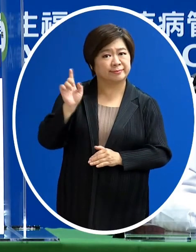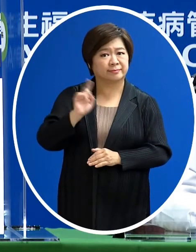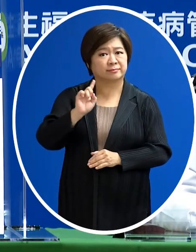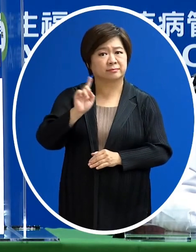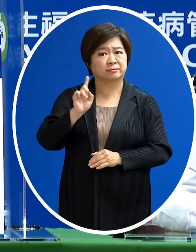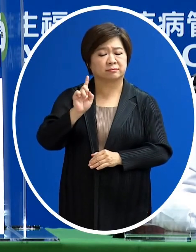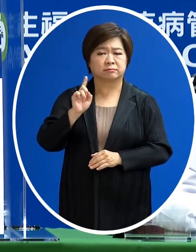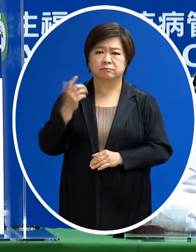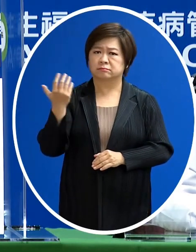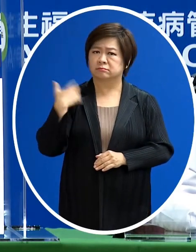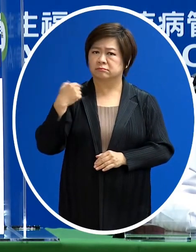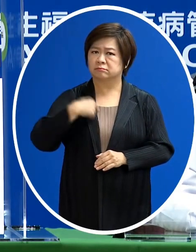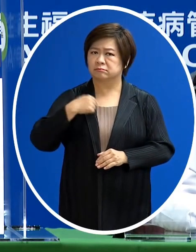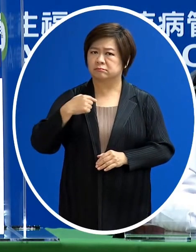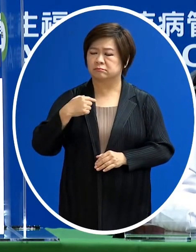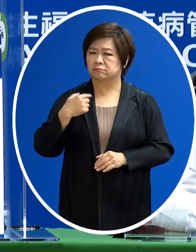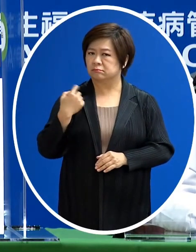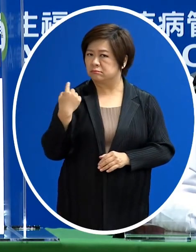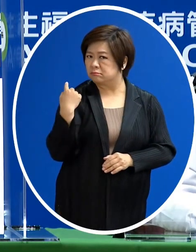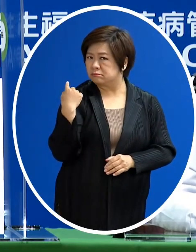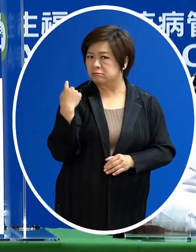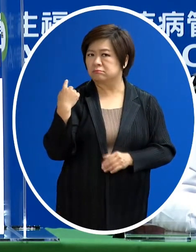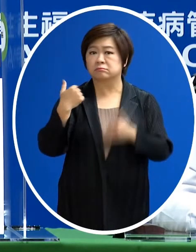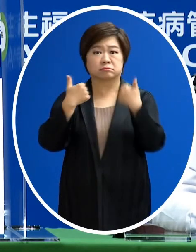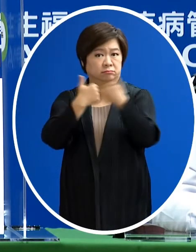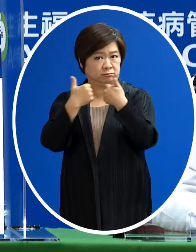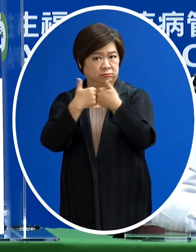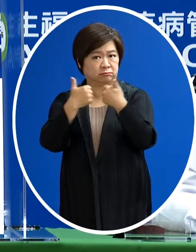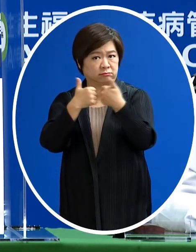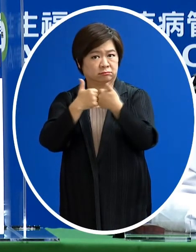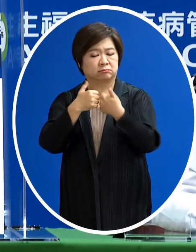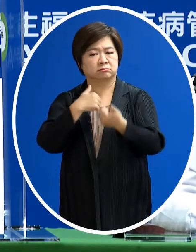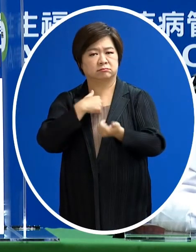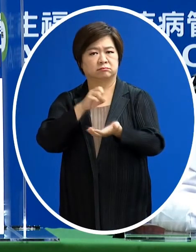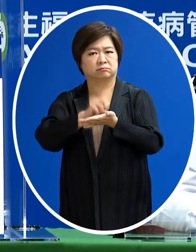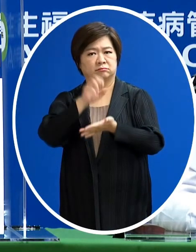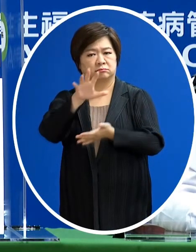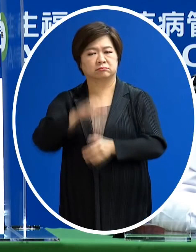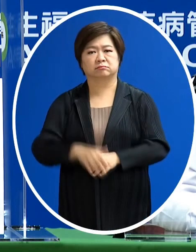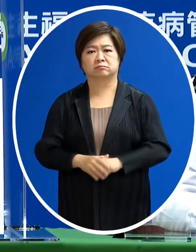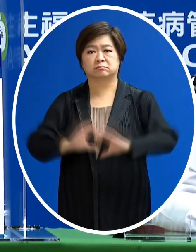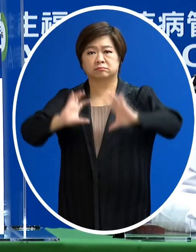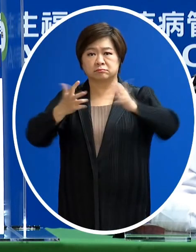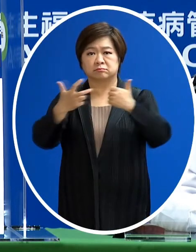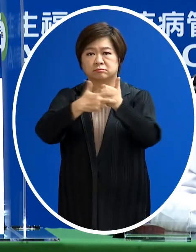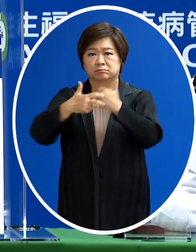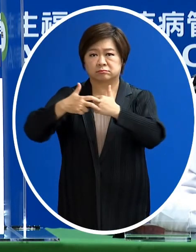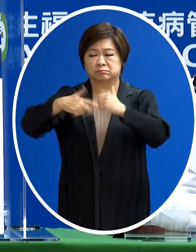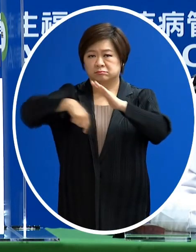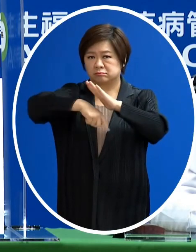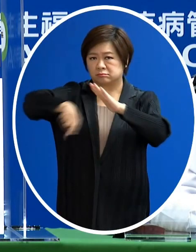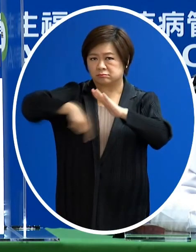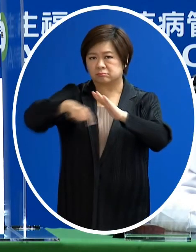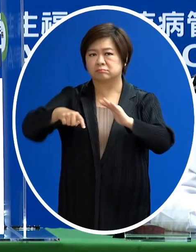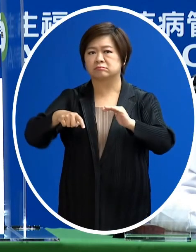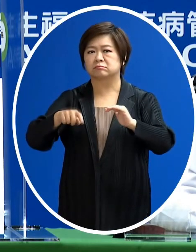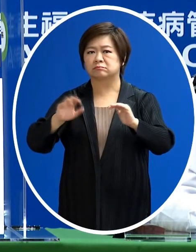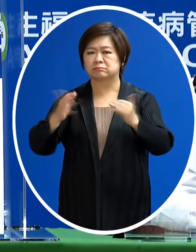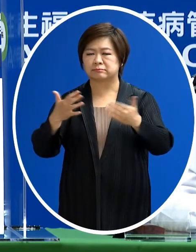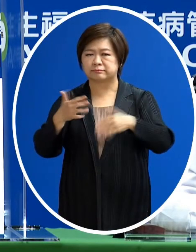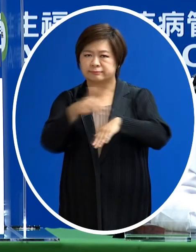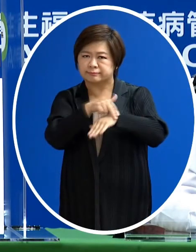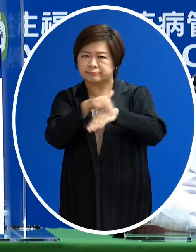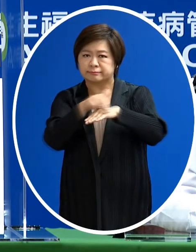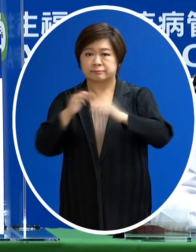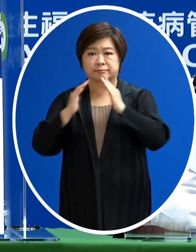在早上 昨天在開會的時候 我是講在我們國衛院有推估一個模型 因為市長